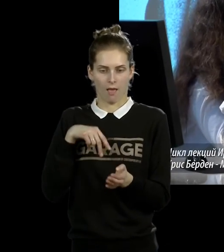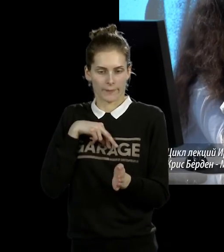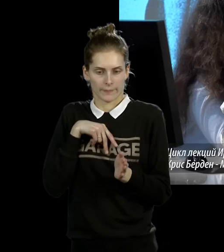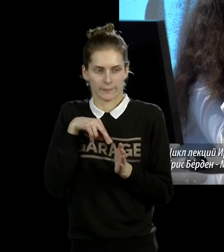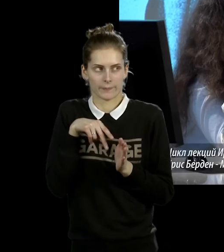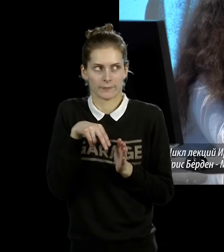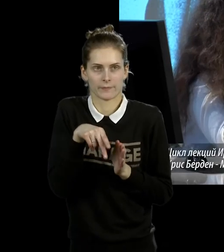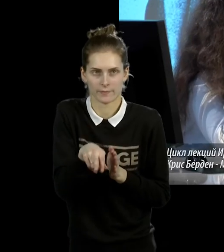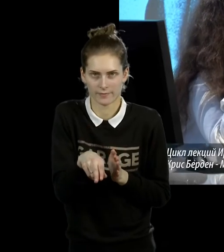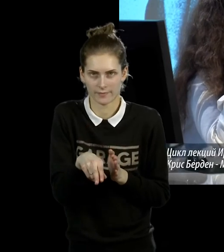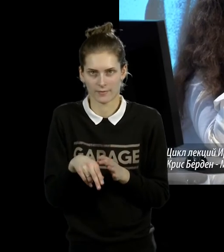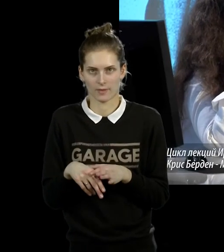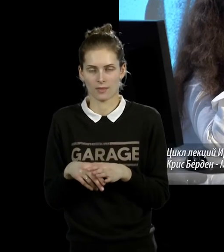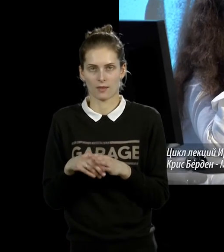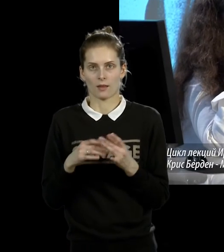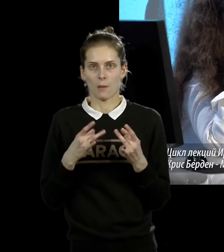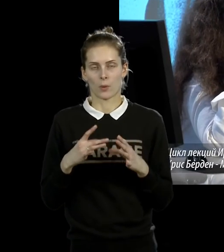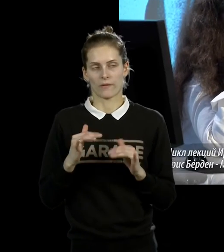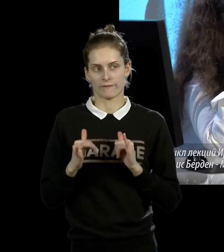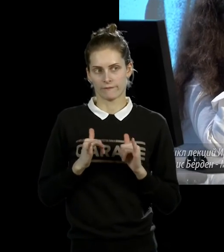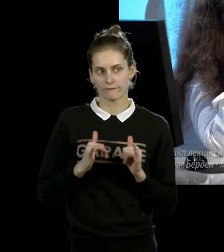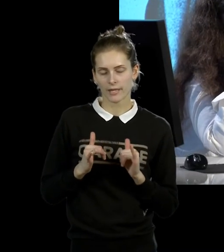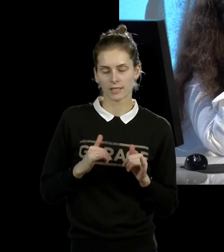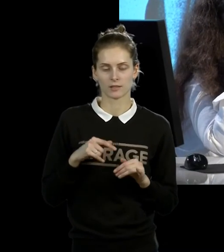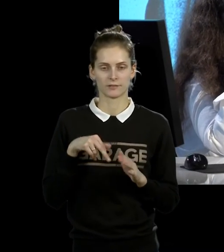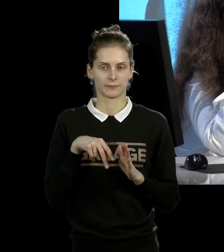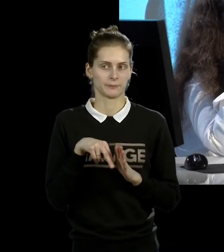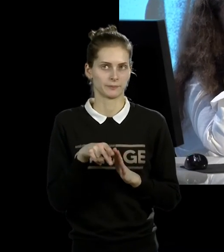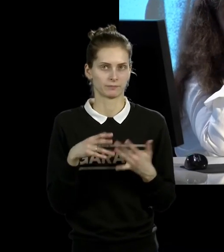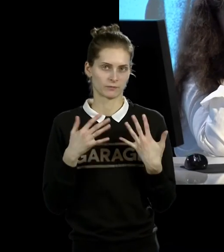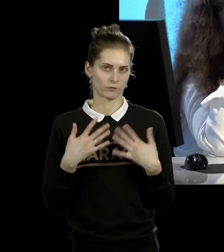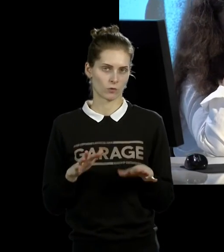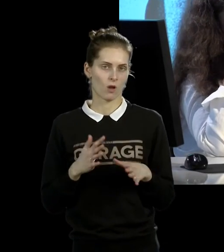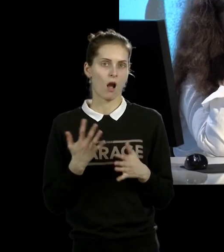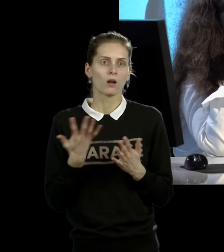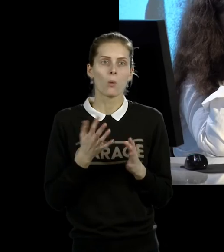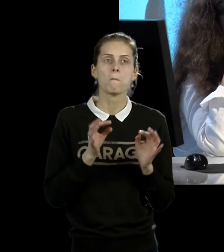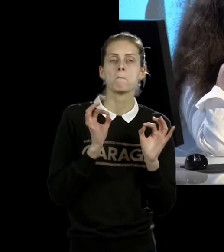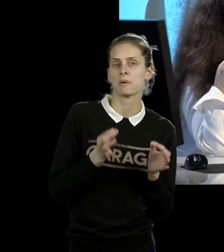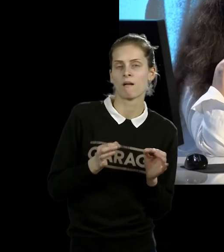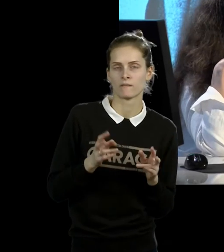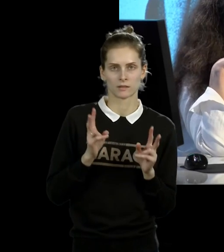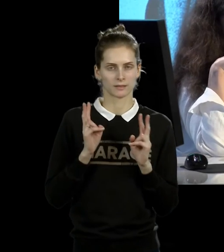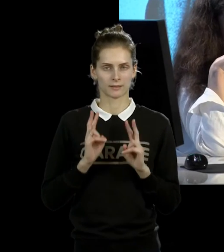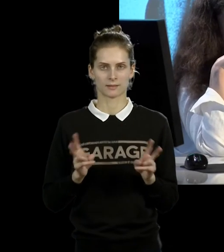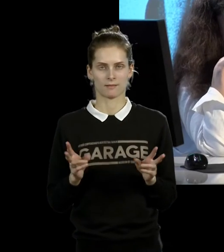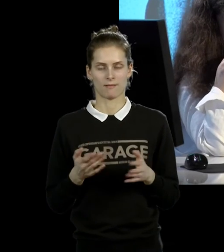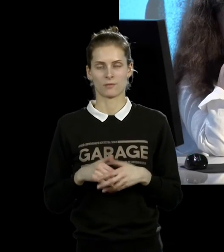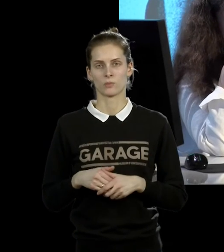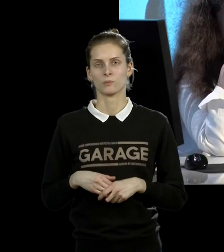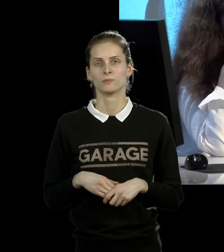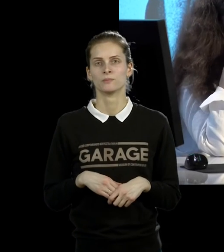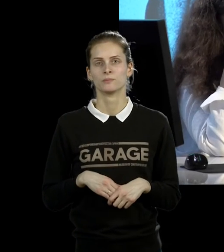произведение искусства и ты вежливо не замечаешь, что это живые люди. Ведь дедина – ситуация, в которой нету нету правильного